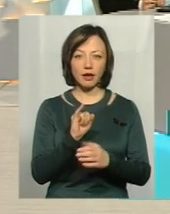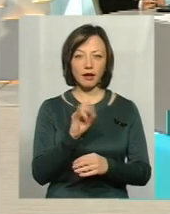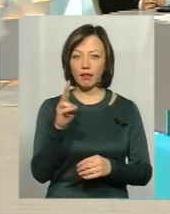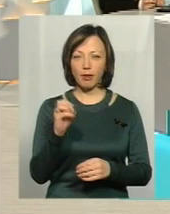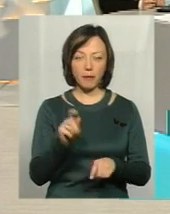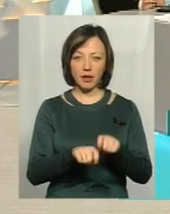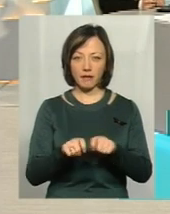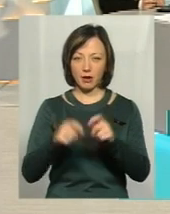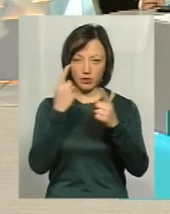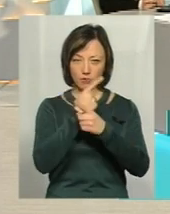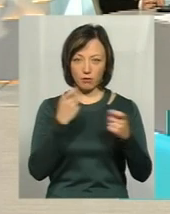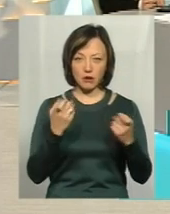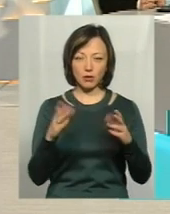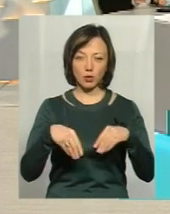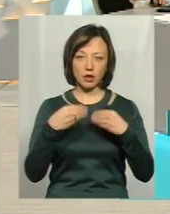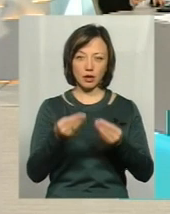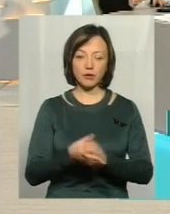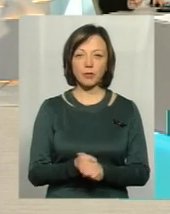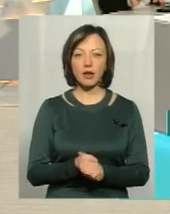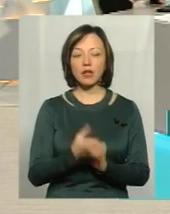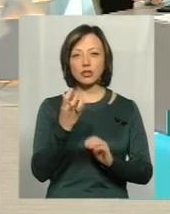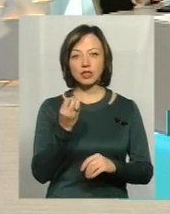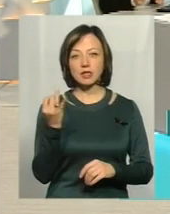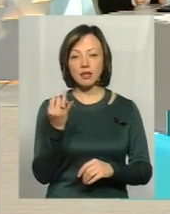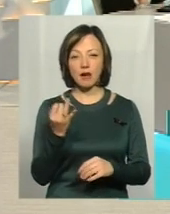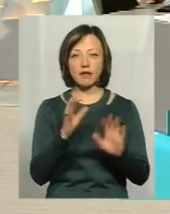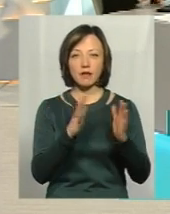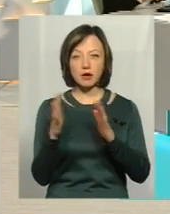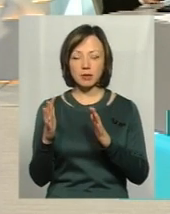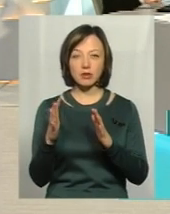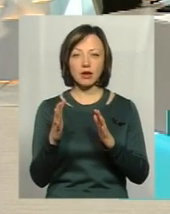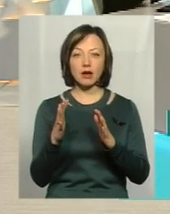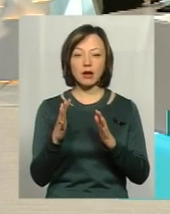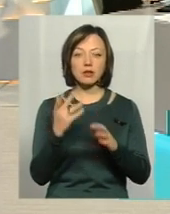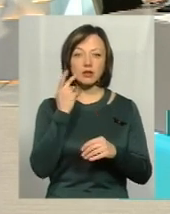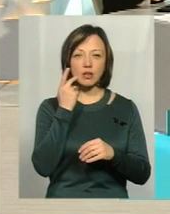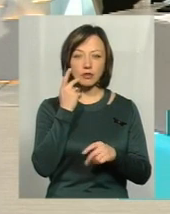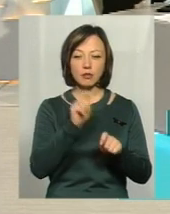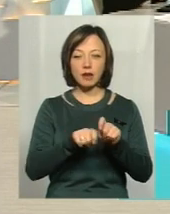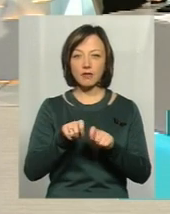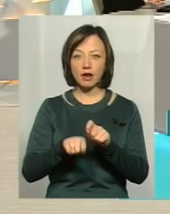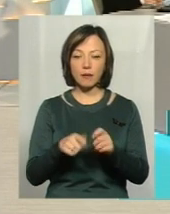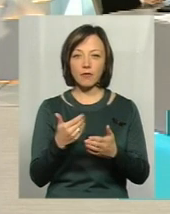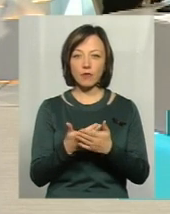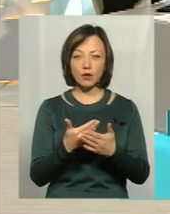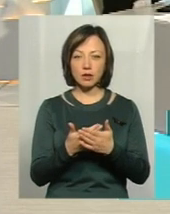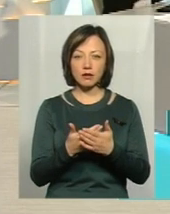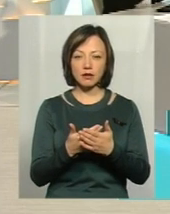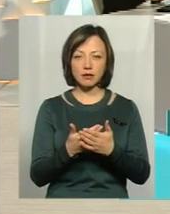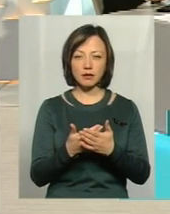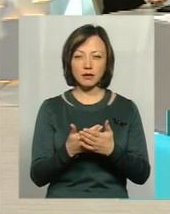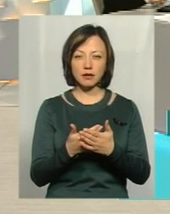перевіряють інформацію, яку їм надають. Ще цікавий випадок, тримаючи руку на пульсі, ми завжди перевіряємо ось прес-реліз, який